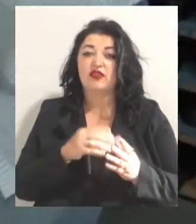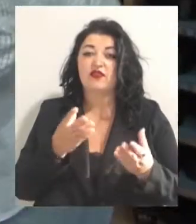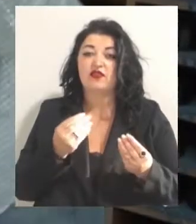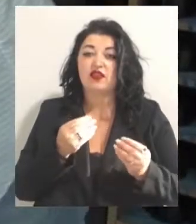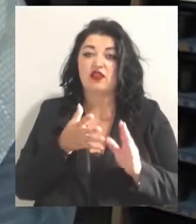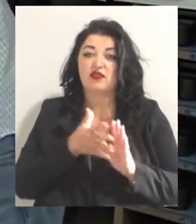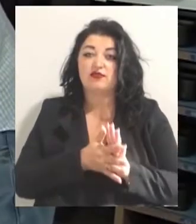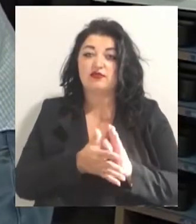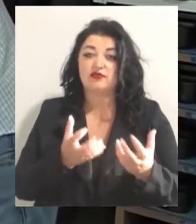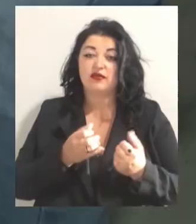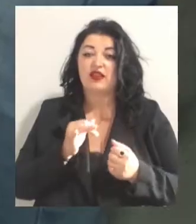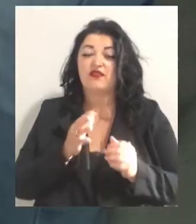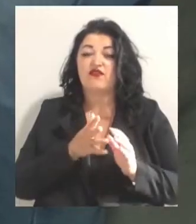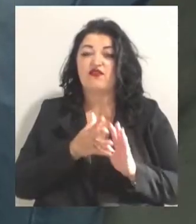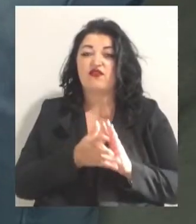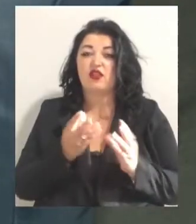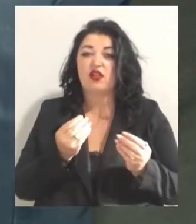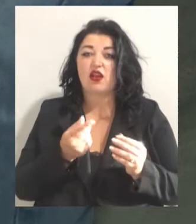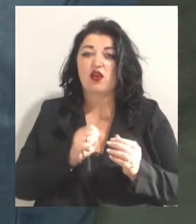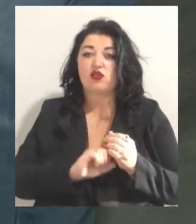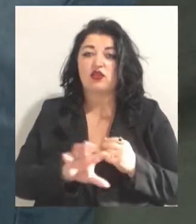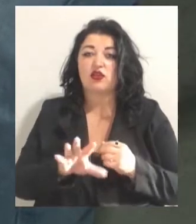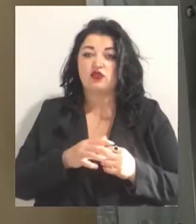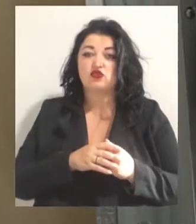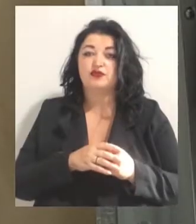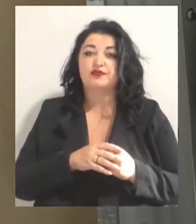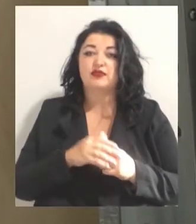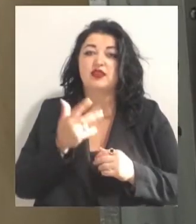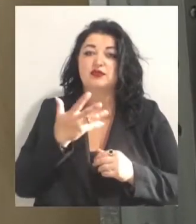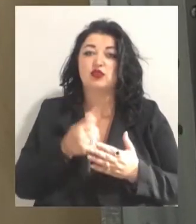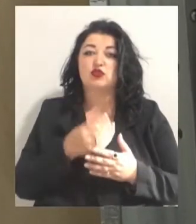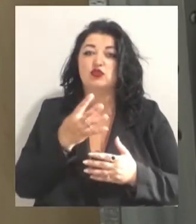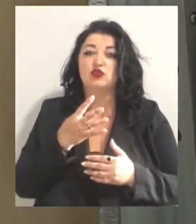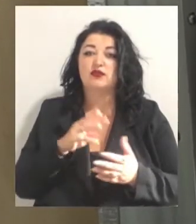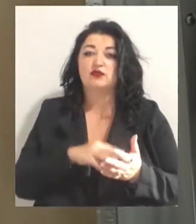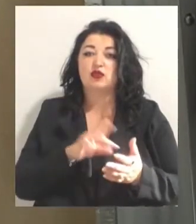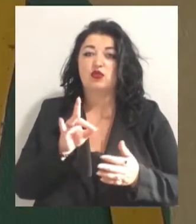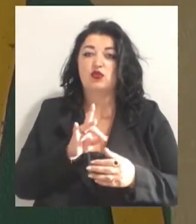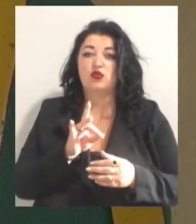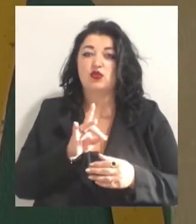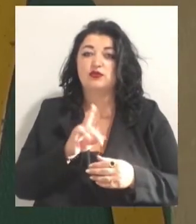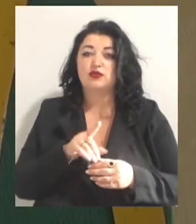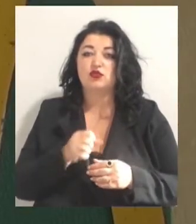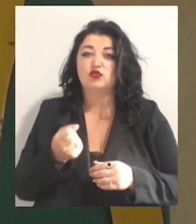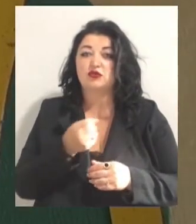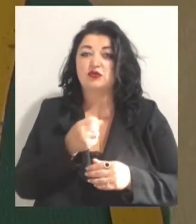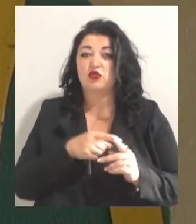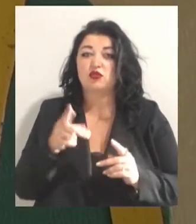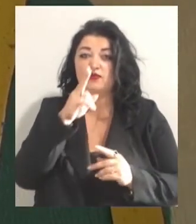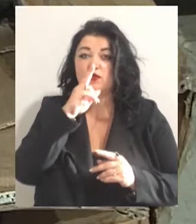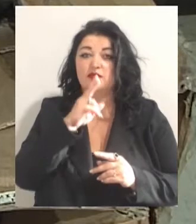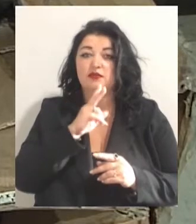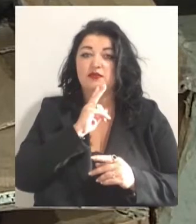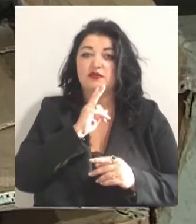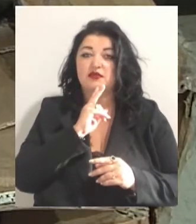На виробництві вготувають устілки від 35 до 48 розміру. Їх можна носити протягом двох місяців. У цеху, де створюють